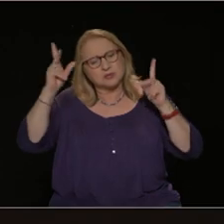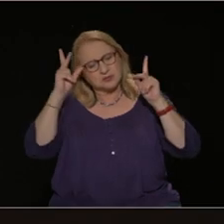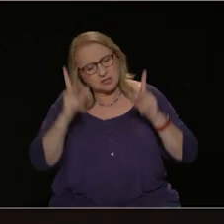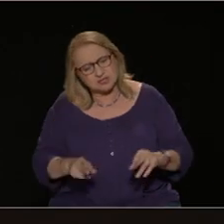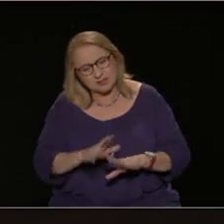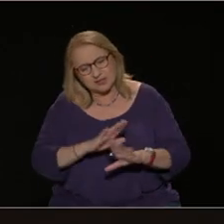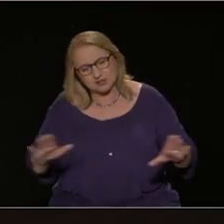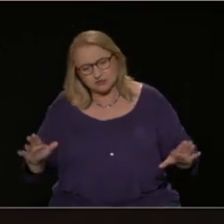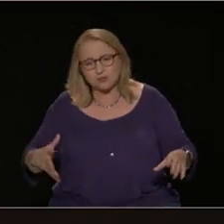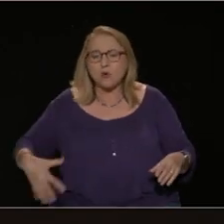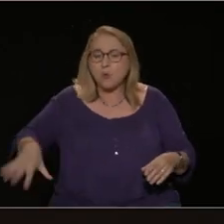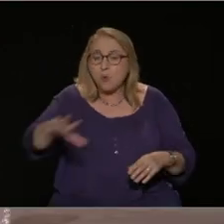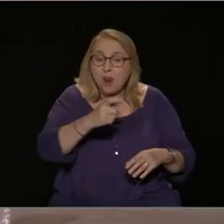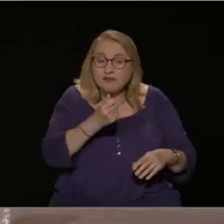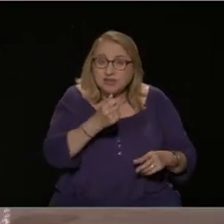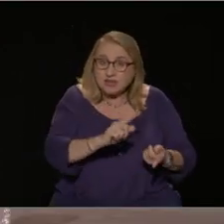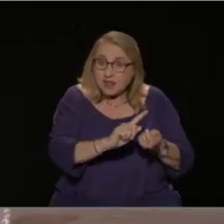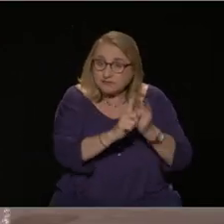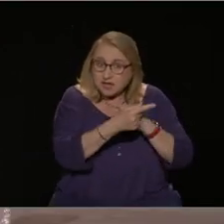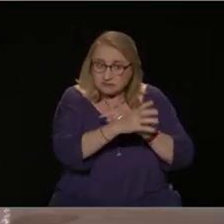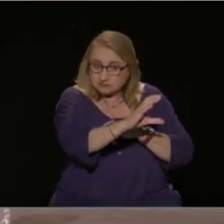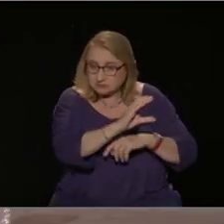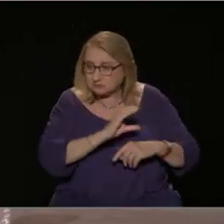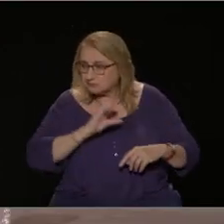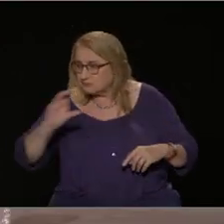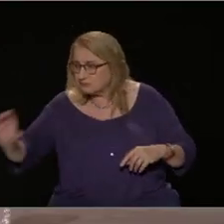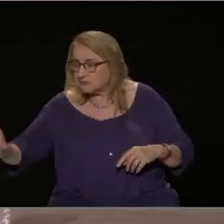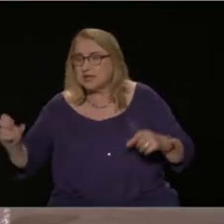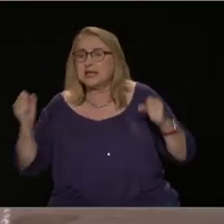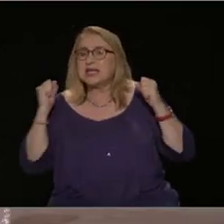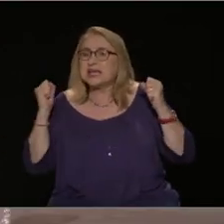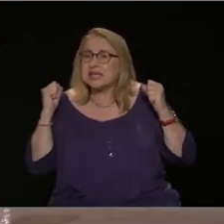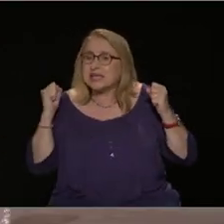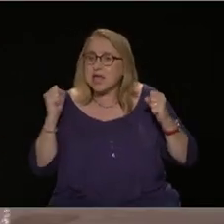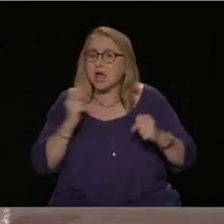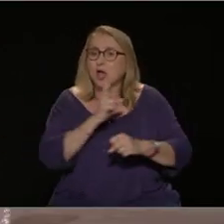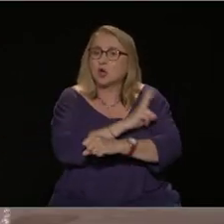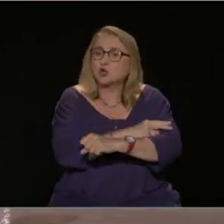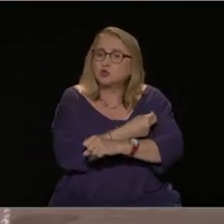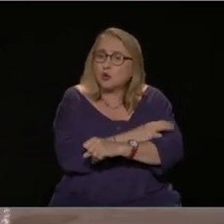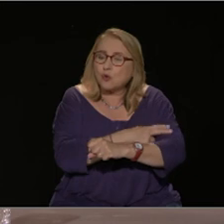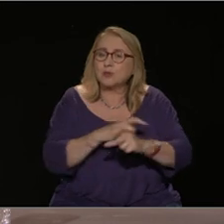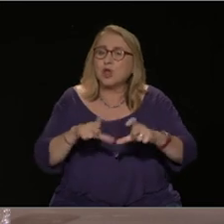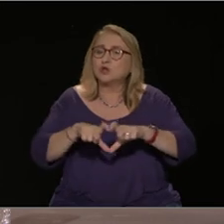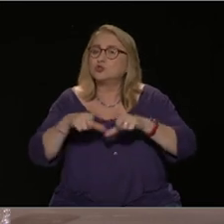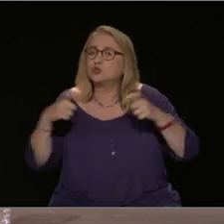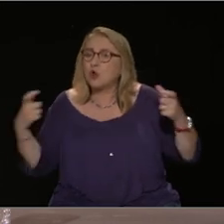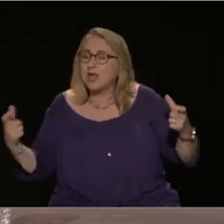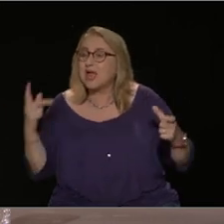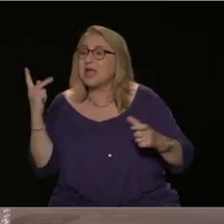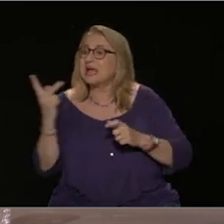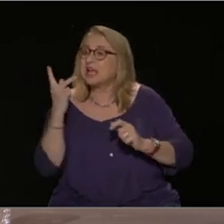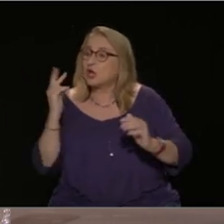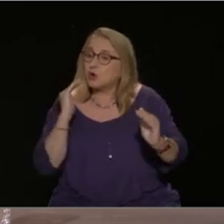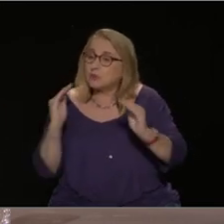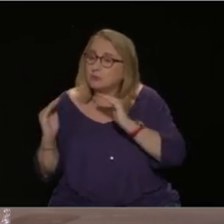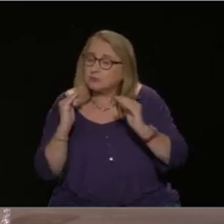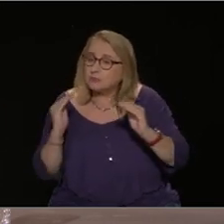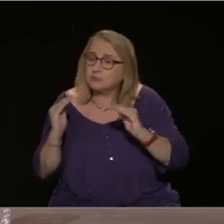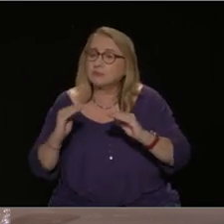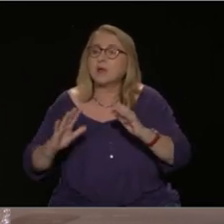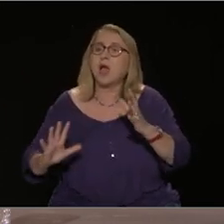κοινωνική ασφάλιση, στα σχολεία, τα νοσοκομεία, τις κοινωνικές υπηρεσίες. Να επιβάλλουμε